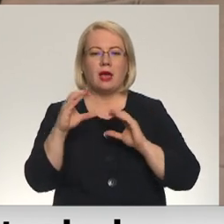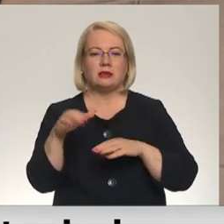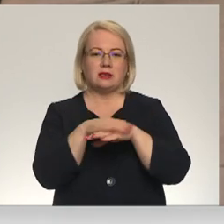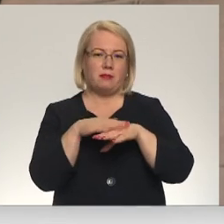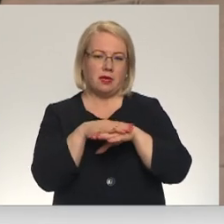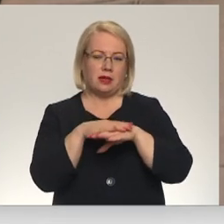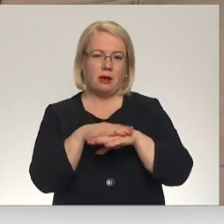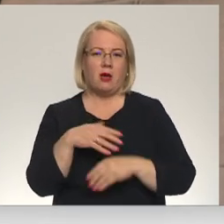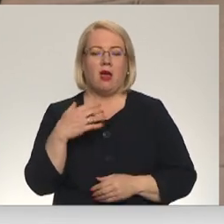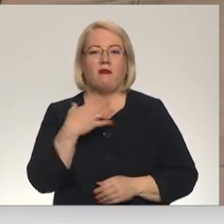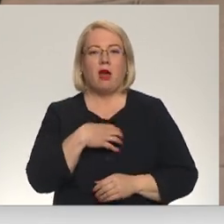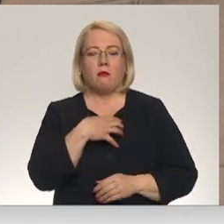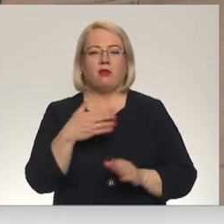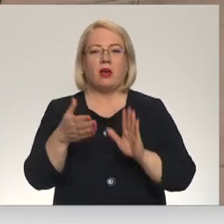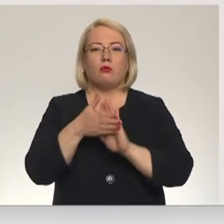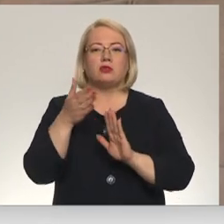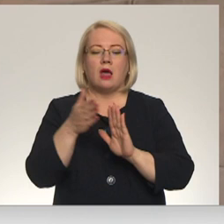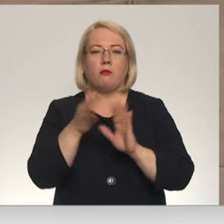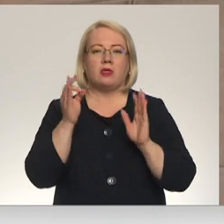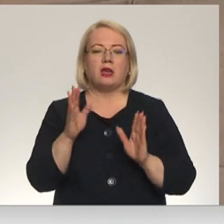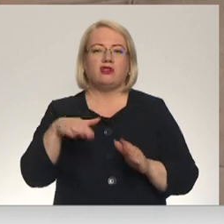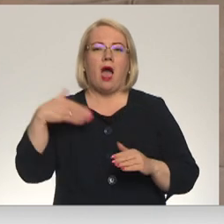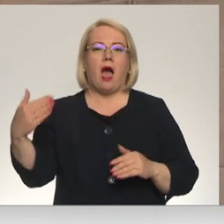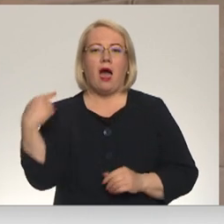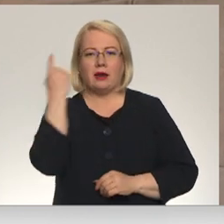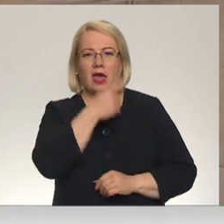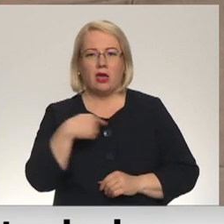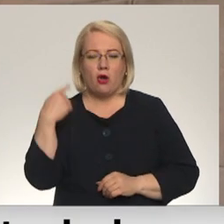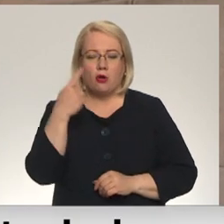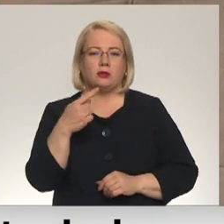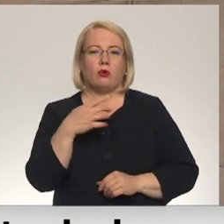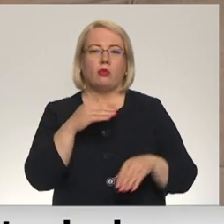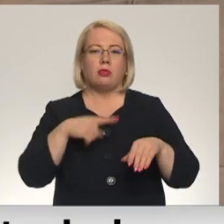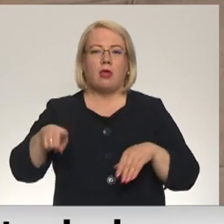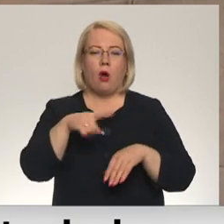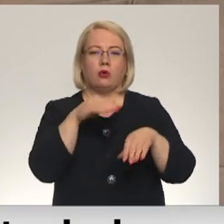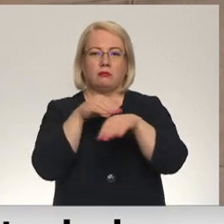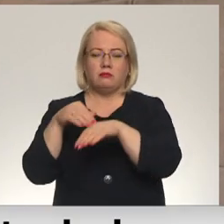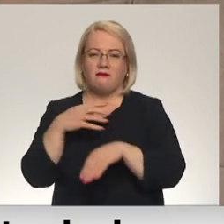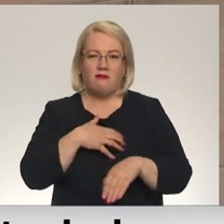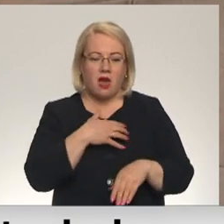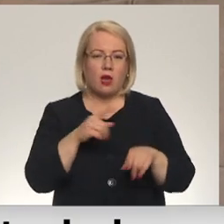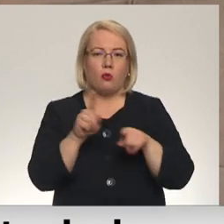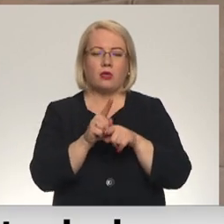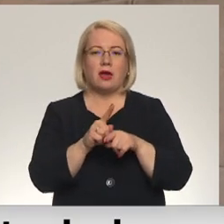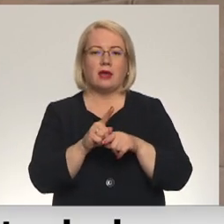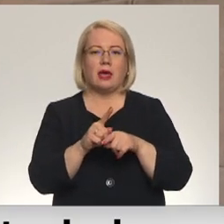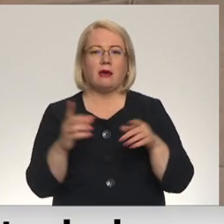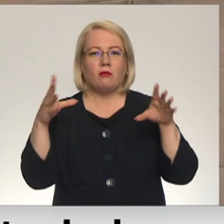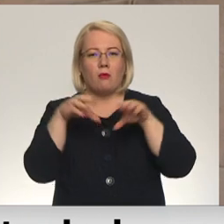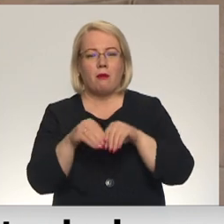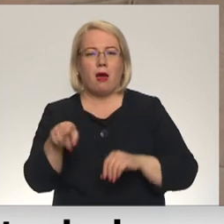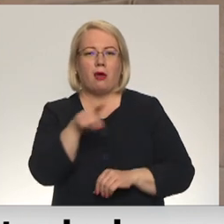vajadzētu labot, ir šis ārišķīgums. Uzrunāt noteikti tautu vajag un savienoties tautu, tas ir ļoti svarīgi deputātiem.